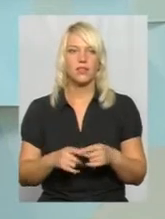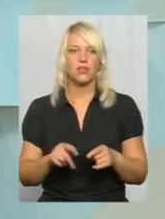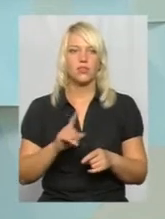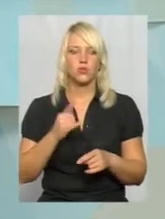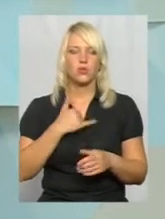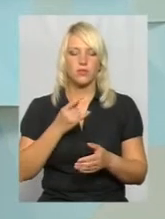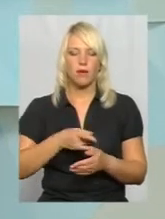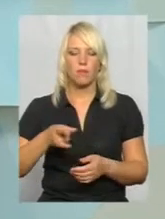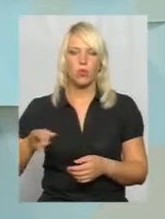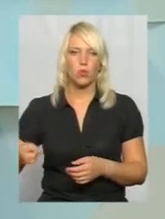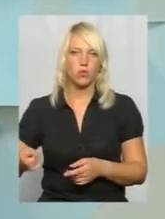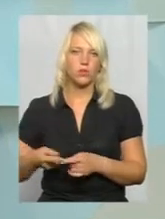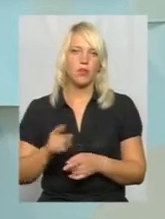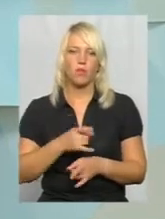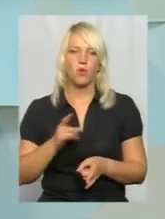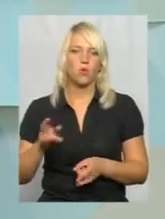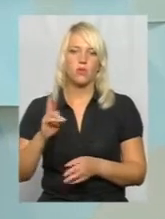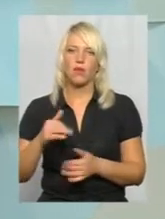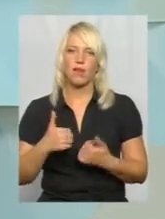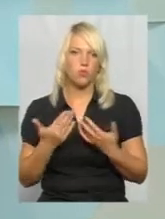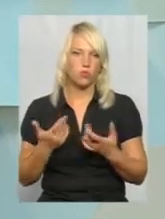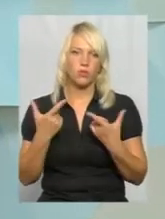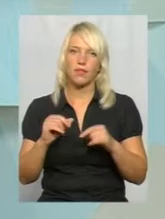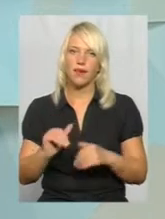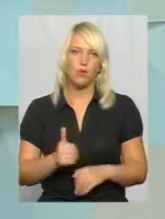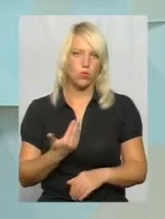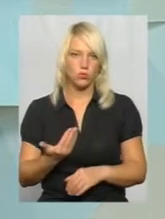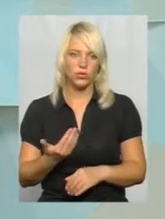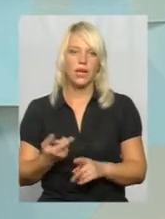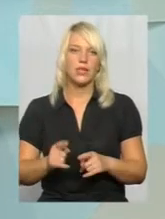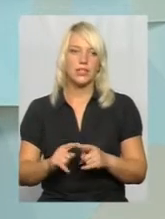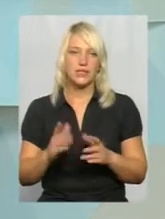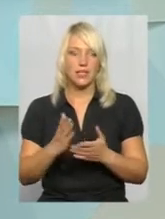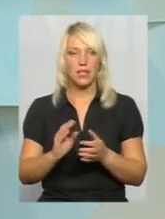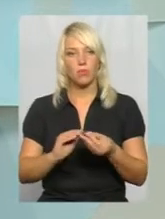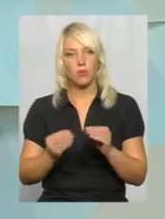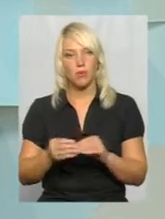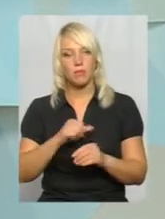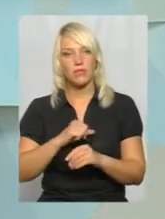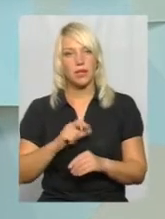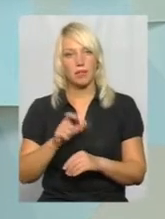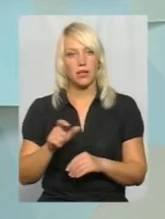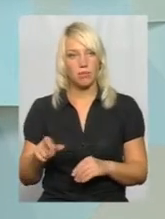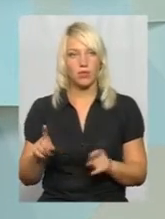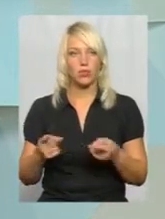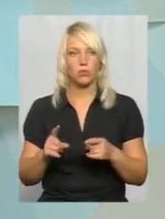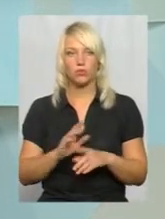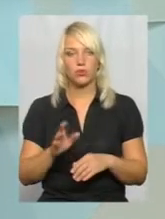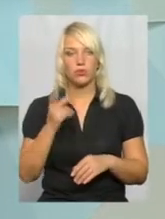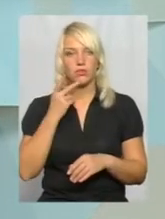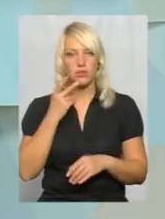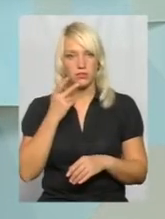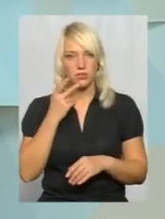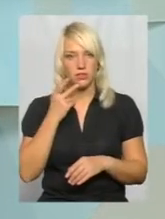паркуються, в нас паркуються як хочуть, де хочуть. Це, звичайно, і проблема самих мешканців, тому що вони не завжди